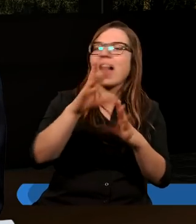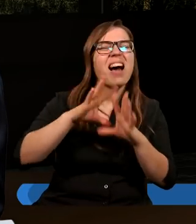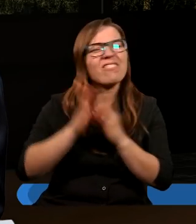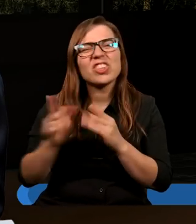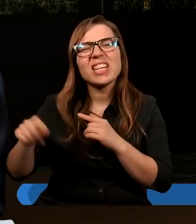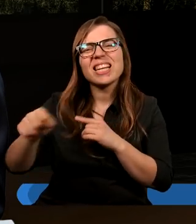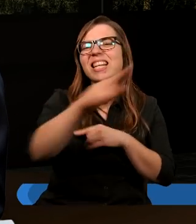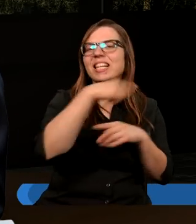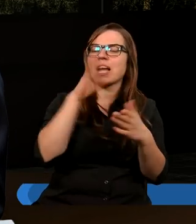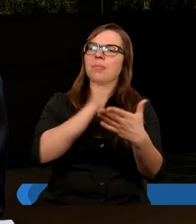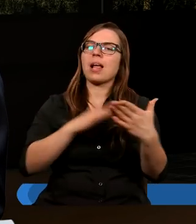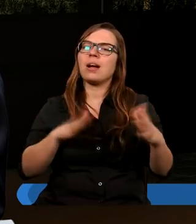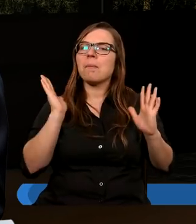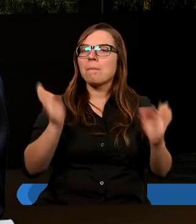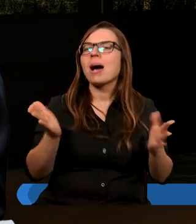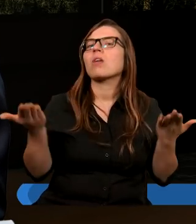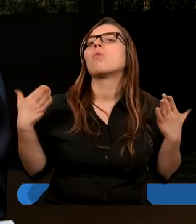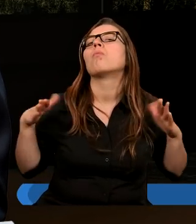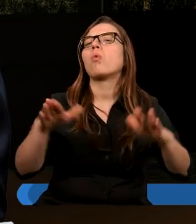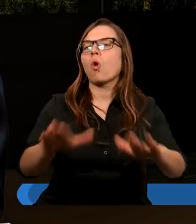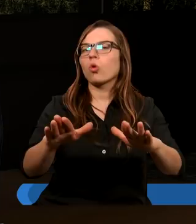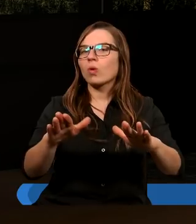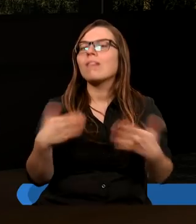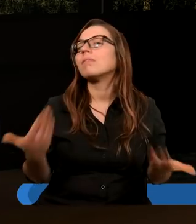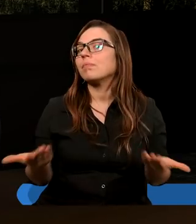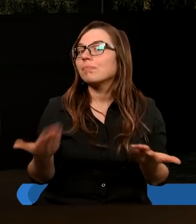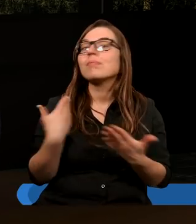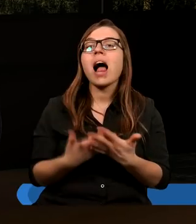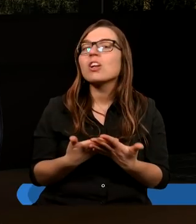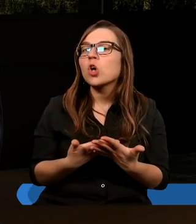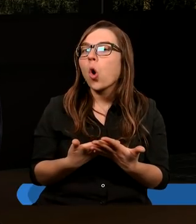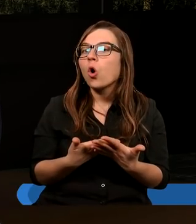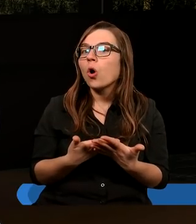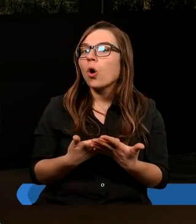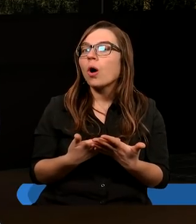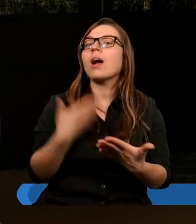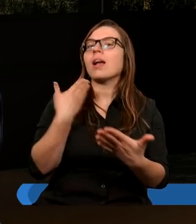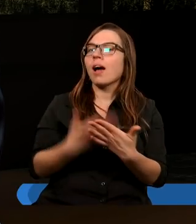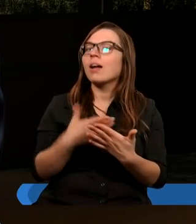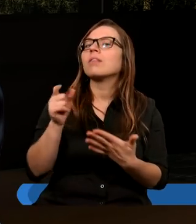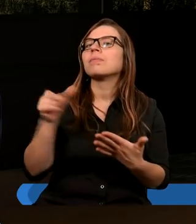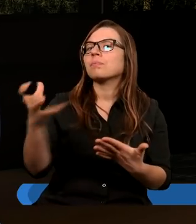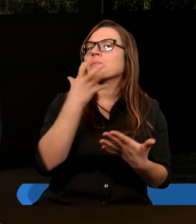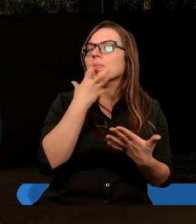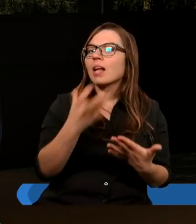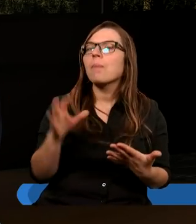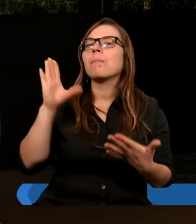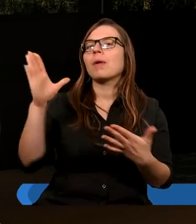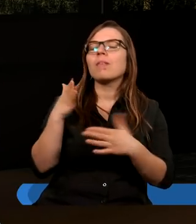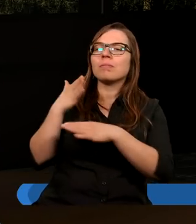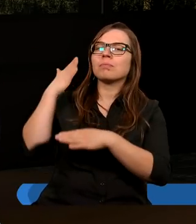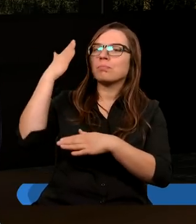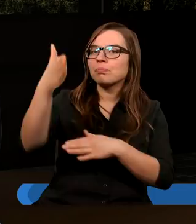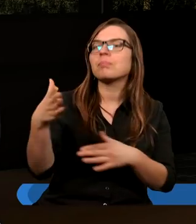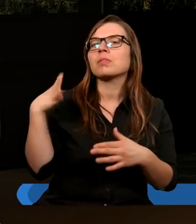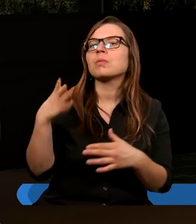wszystkie narody będą błogosławione, dlatego, że z Abrahama miał w przyszłości wyjść